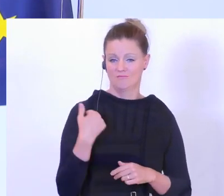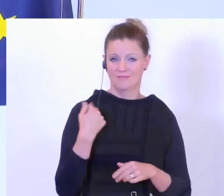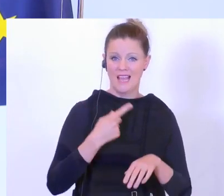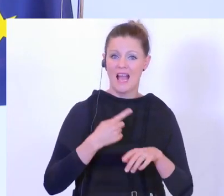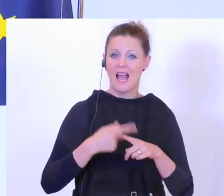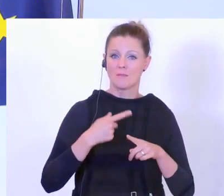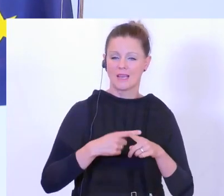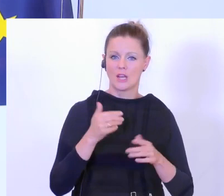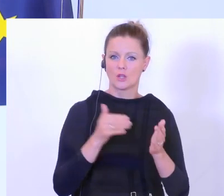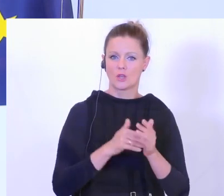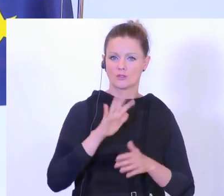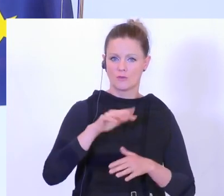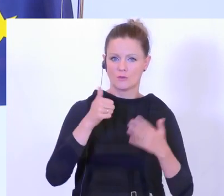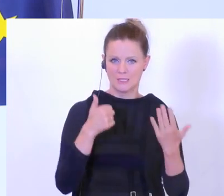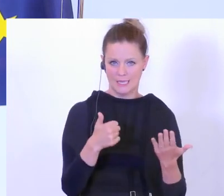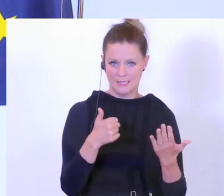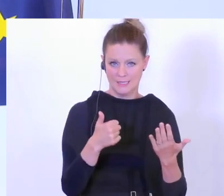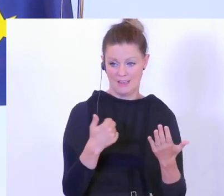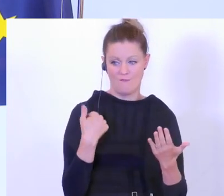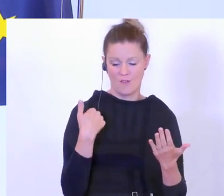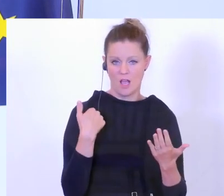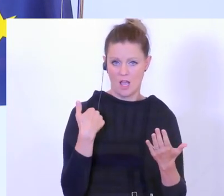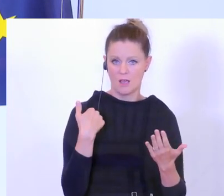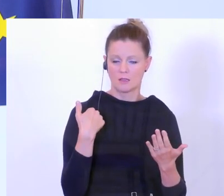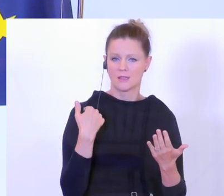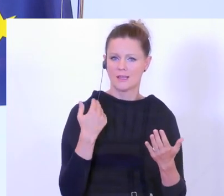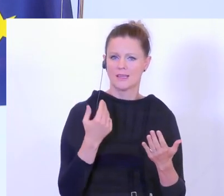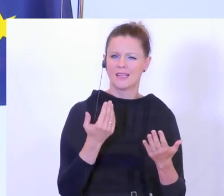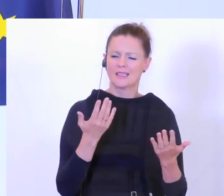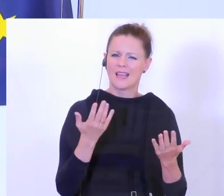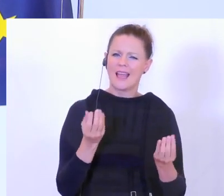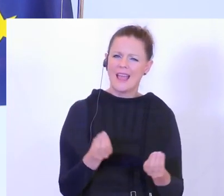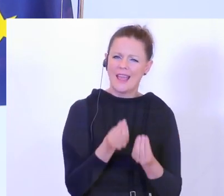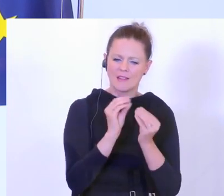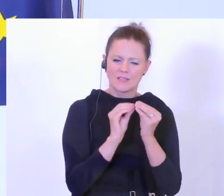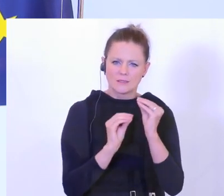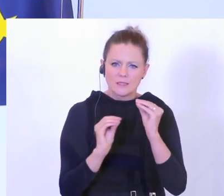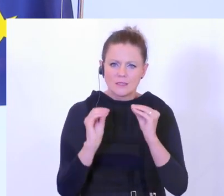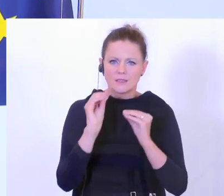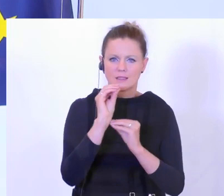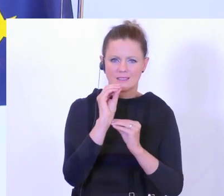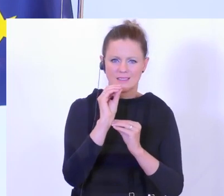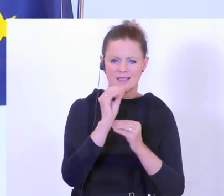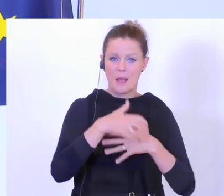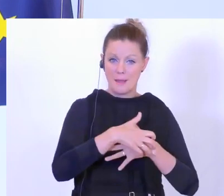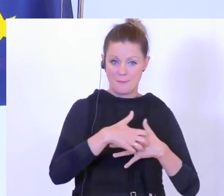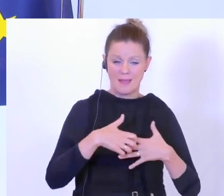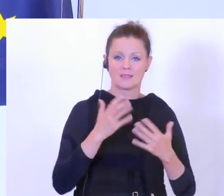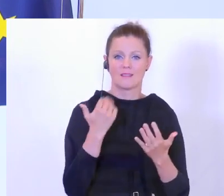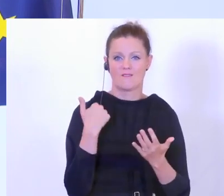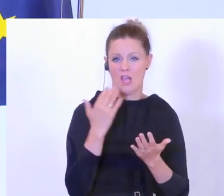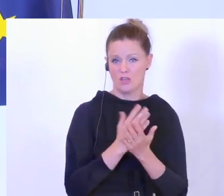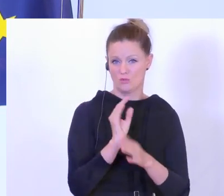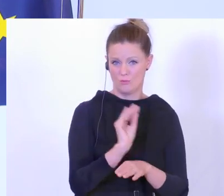1065 gewesen, also nach wie vor eine leichte Steigerung, die wir schon im März beobachtet haben